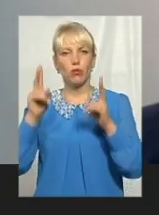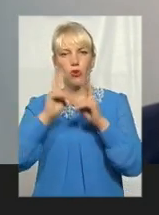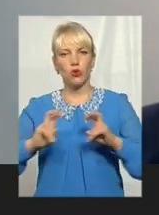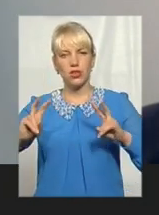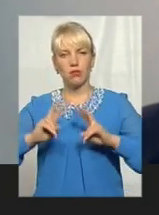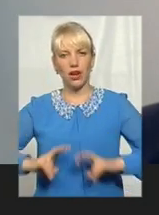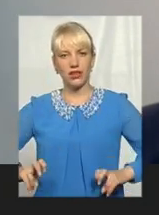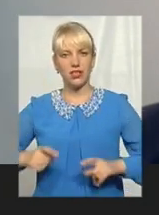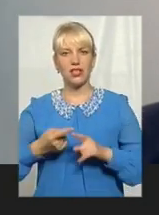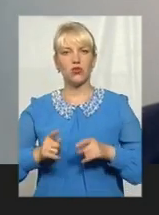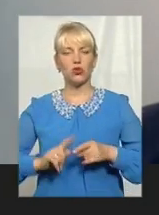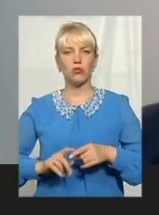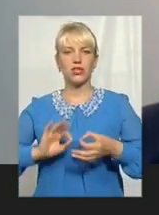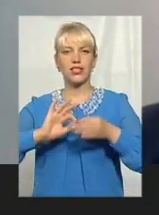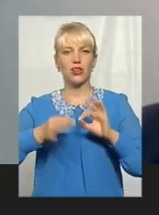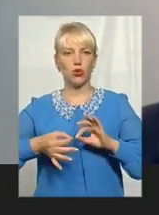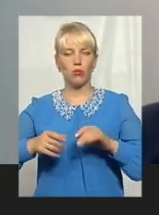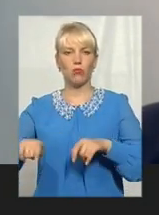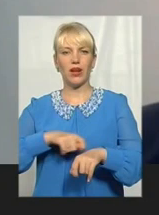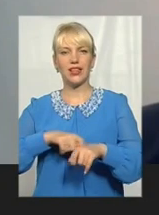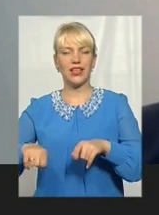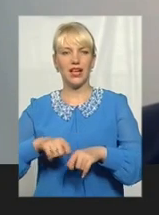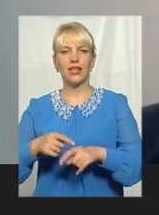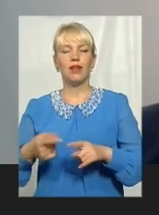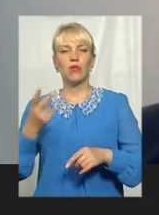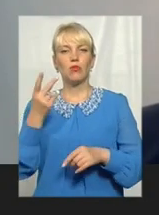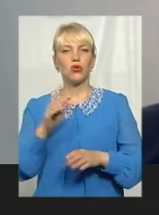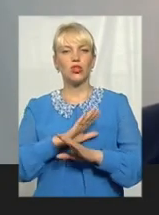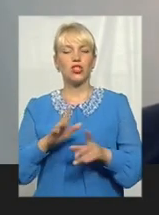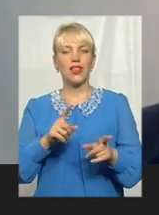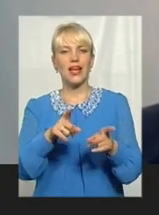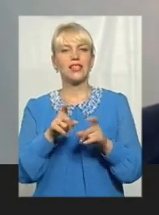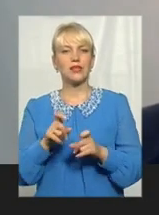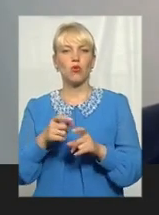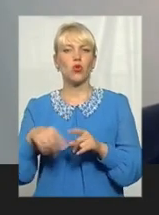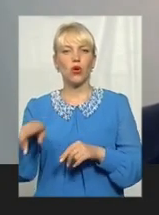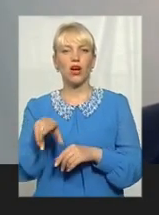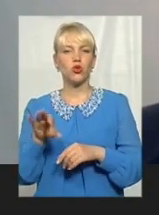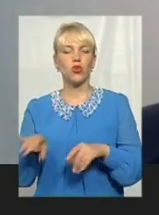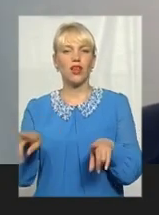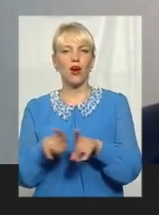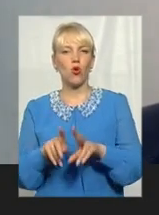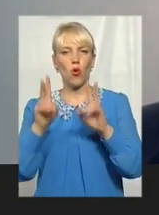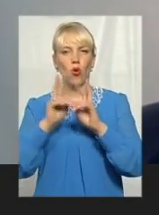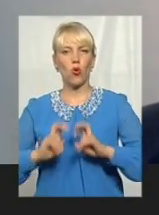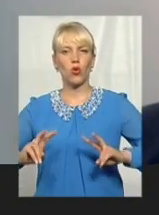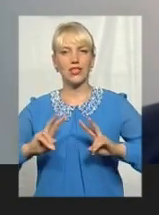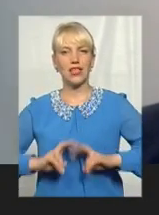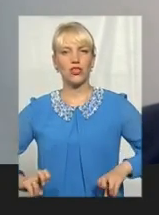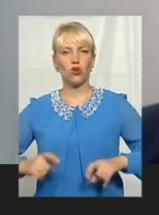в цьому складному матеріалі. По-друге, чи не спонукають до такого розслідування